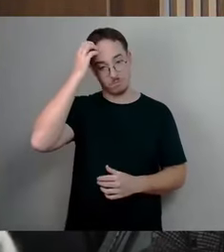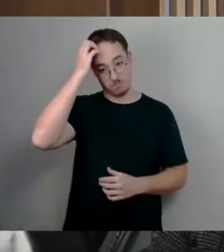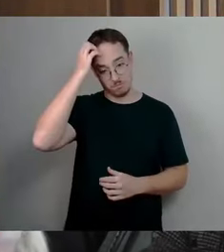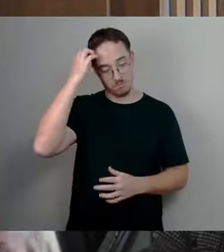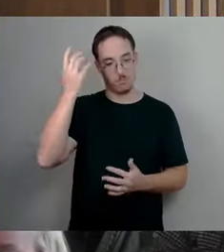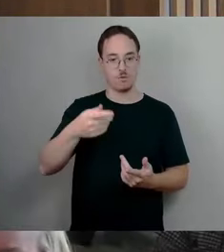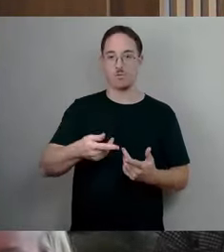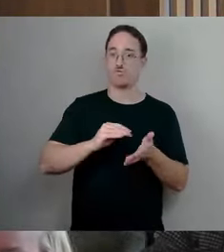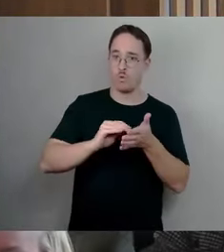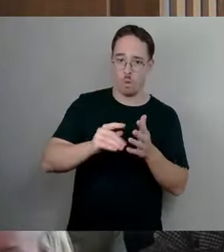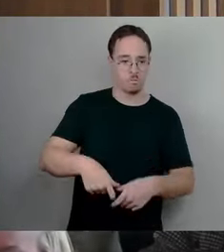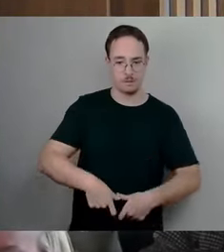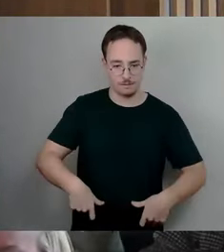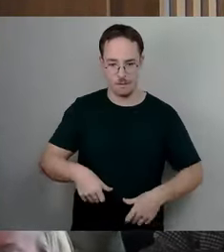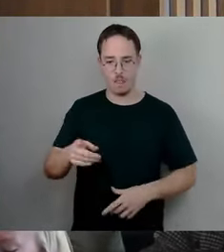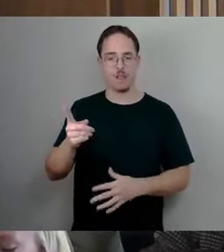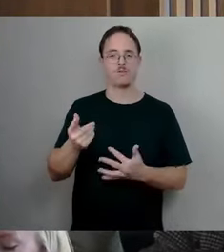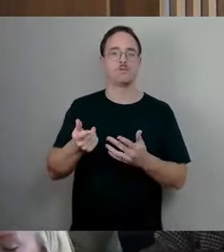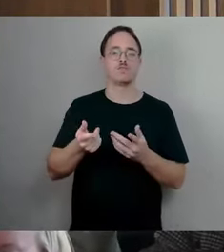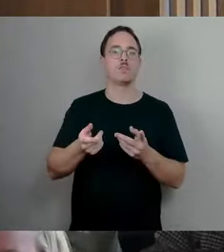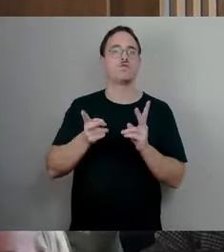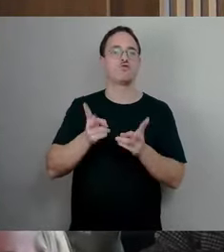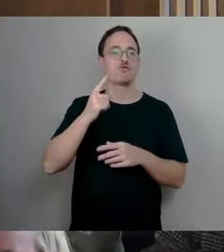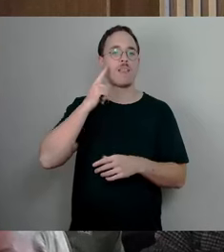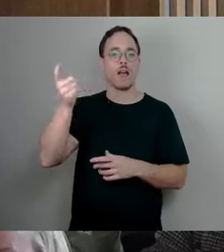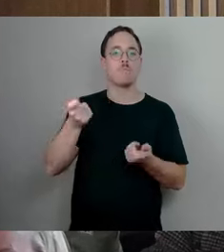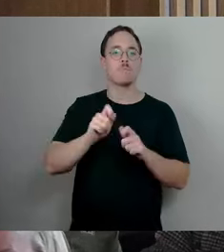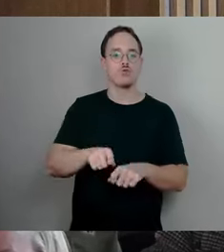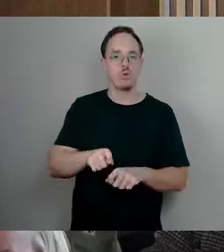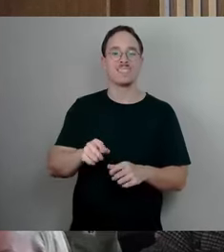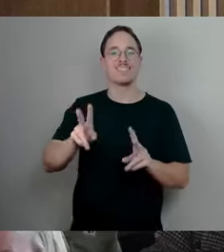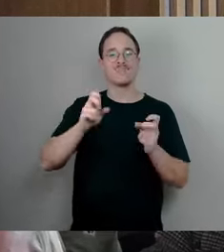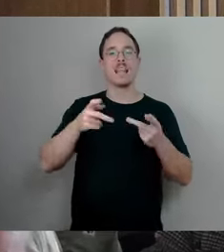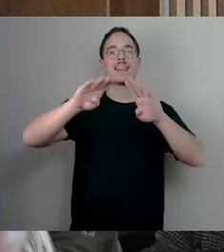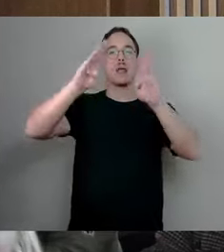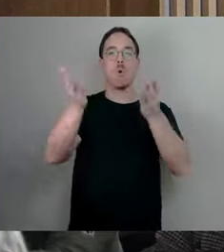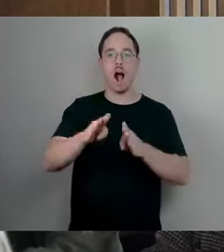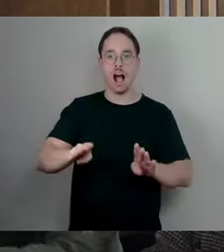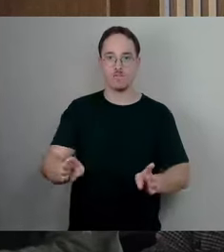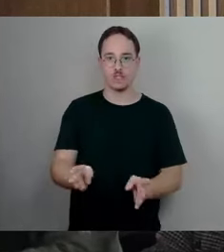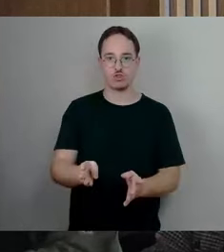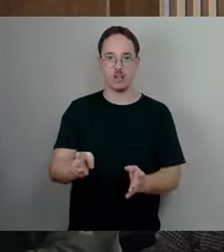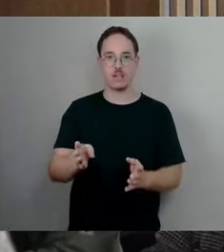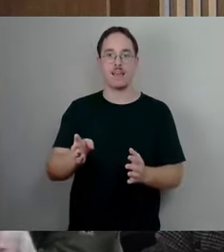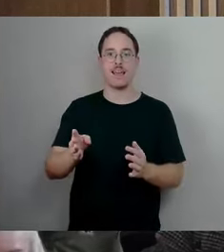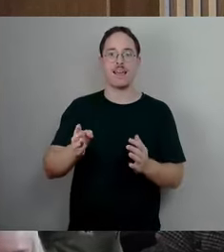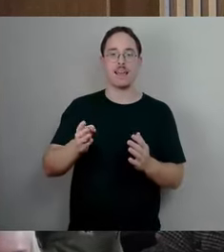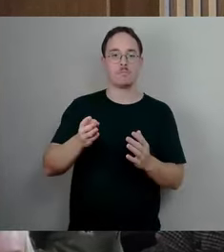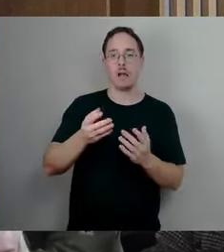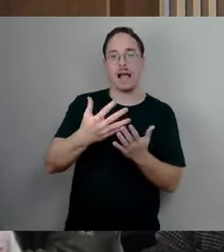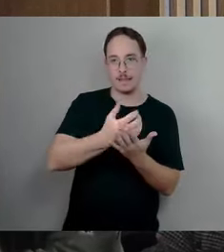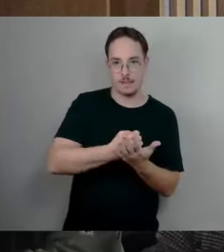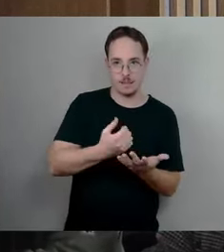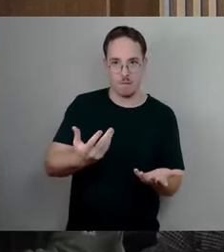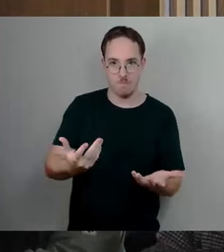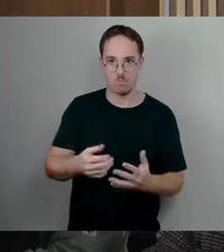sogenannten demografischen Rendite in den Dresdner Kitas nicht umsetzen zu wollen, wem das kein Begriff ist, der Stadtrat hat beschlossen, dass wir bei sinkenden Kinderzahlen